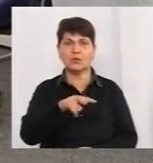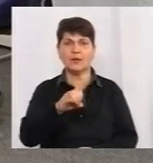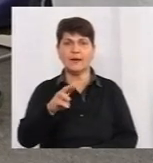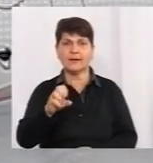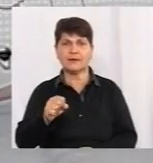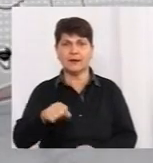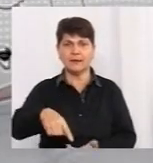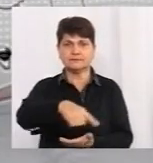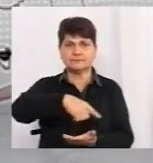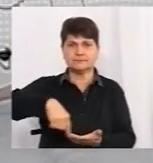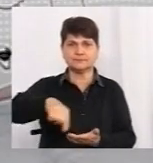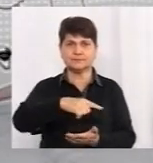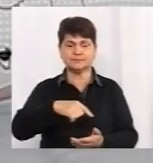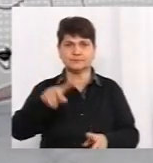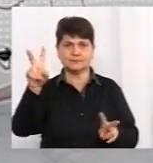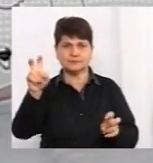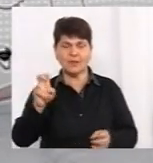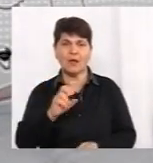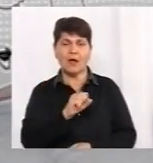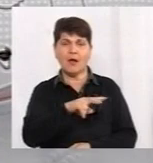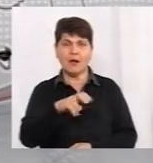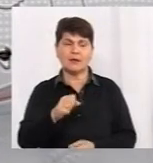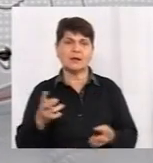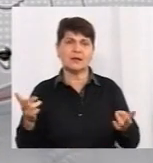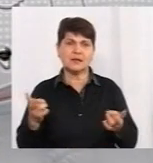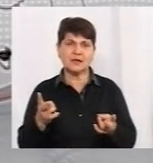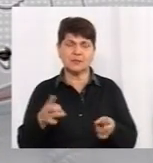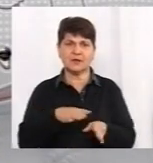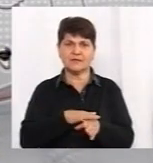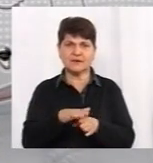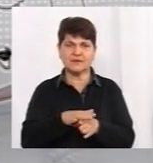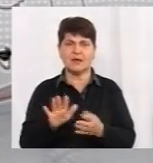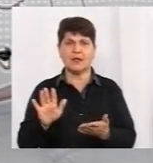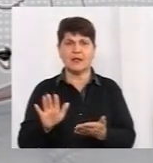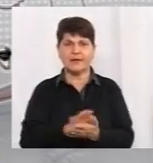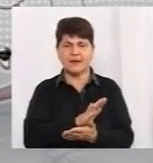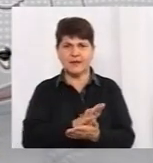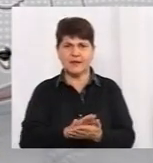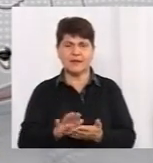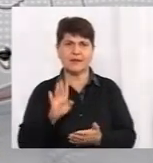але все-таки варто дотримуватись правил гігієни, уникати місць скупчення.